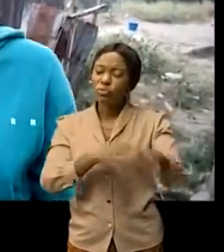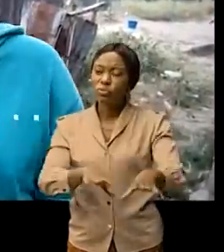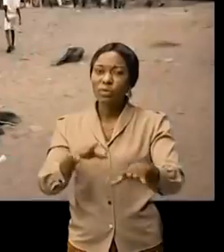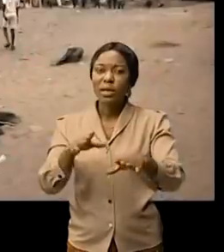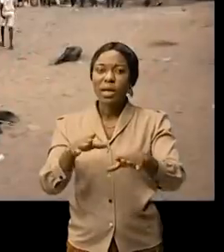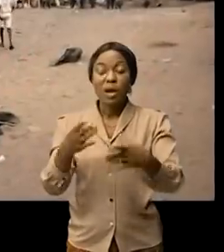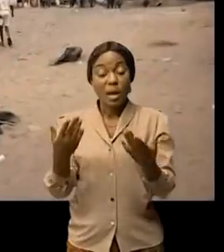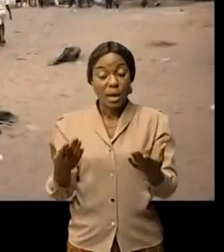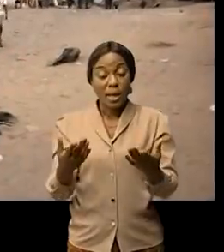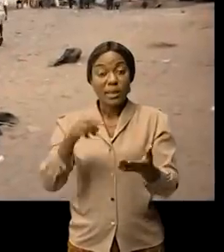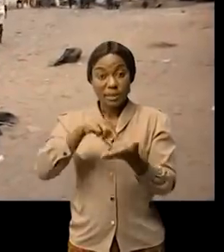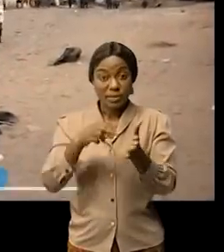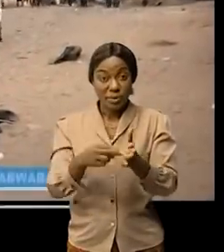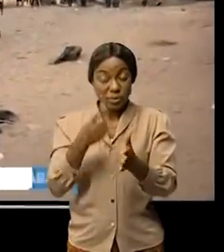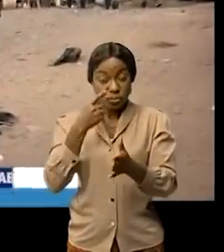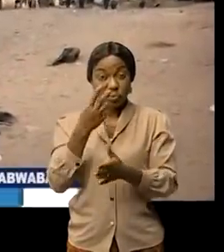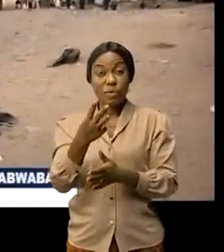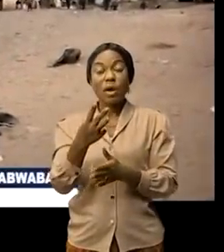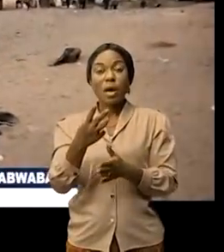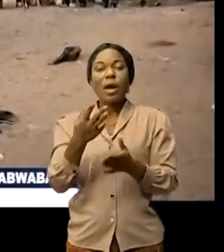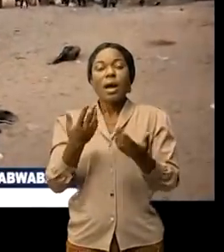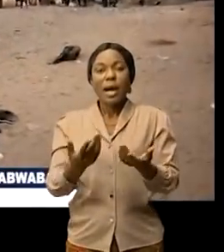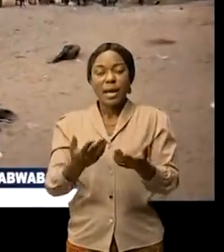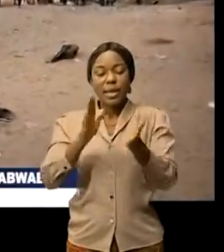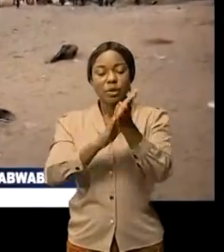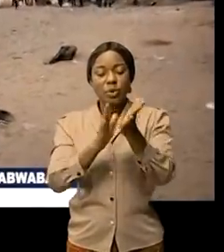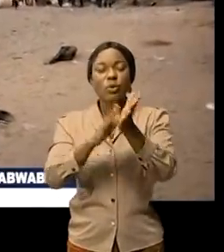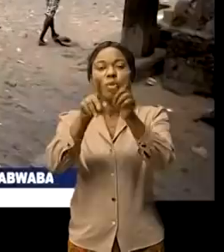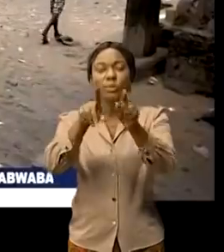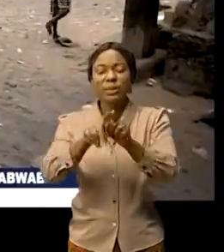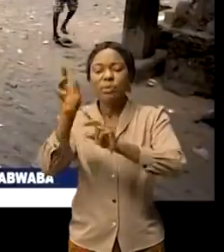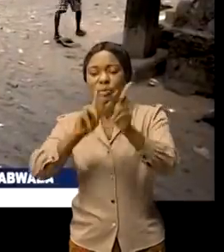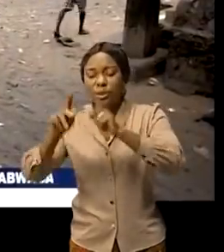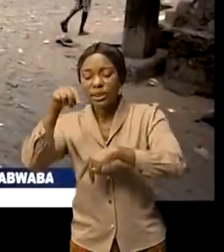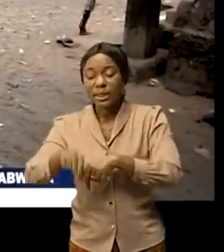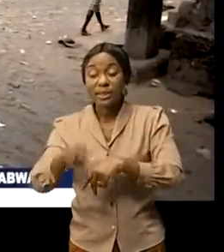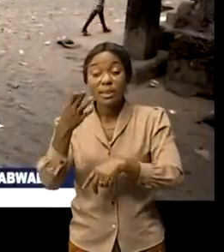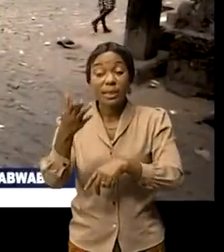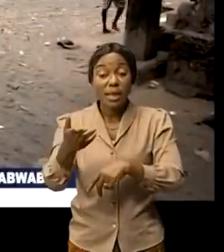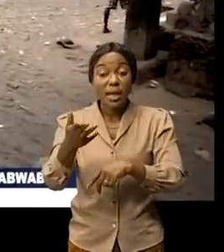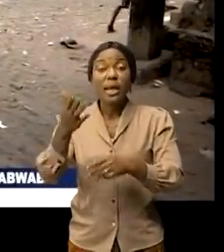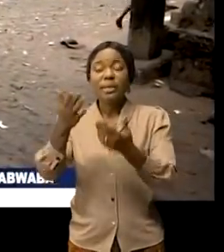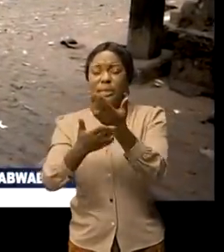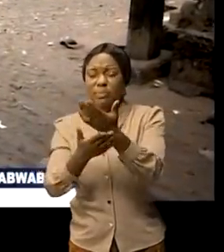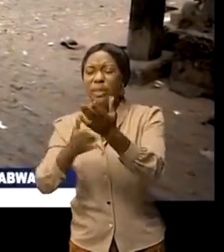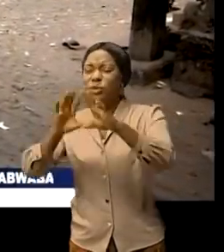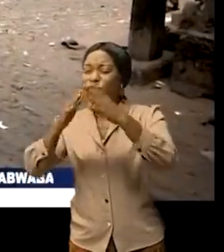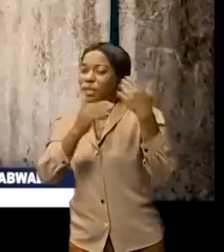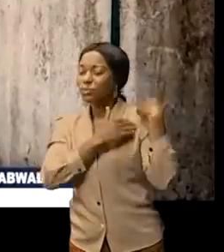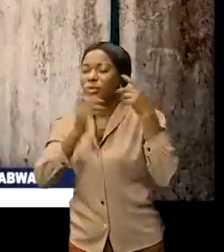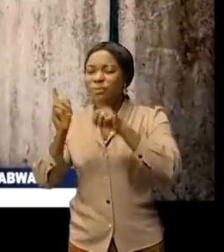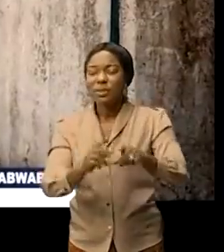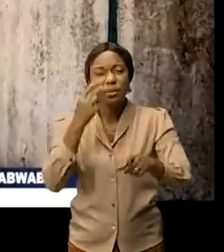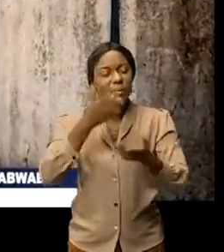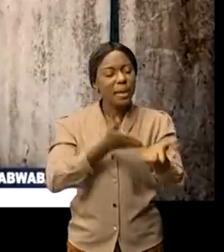un danger pointe à l'horizon donc l'école et les habitants du quartier Ngafani implorent les autorités de la ville province